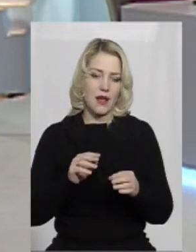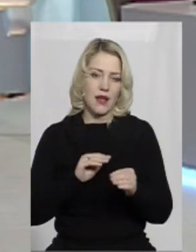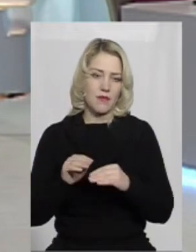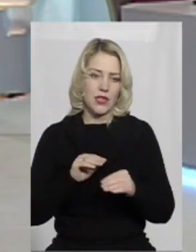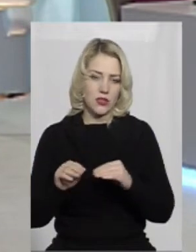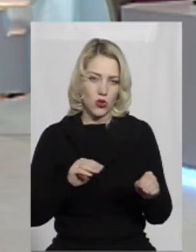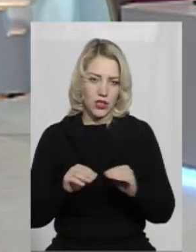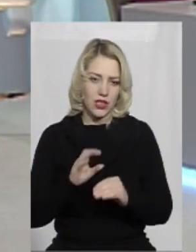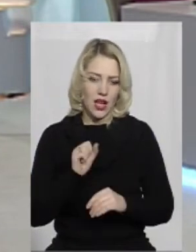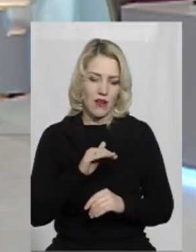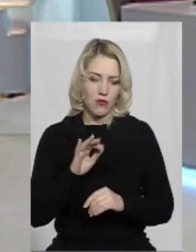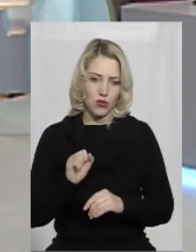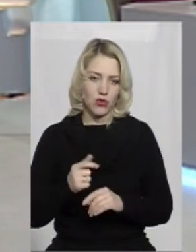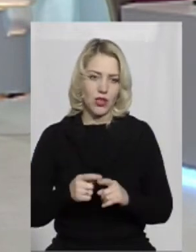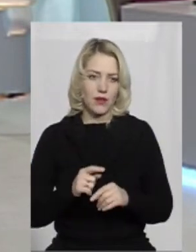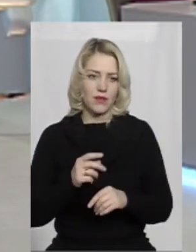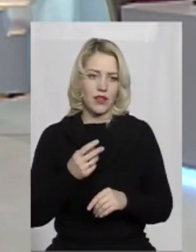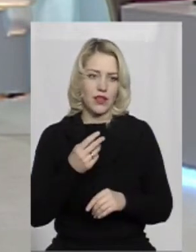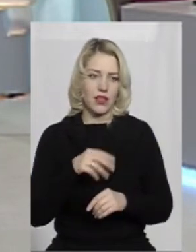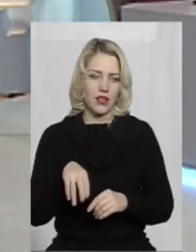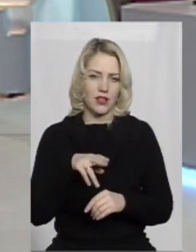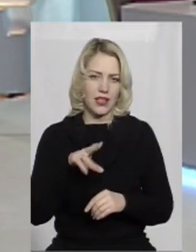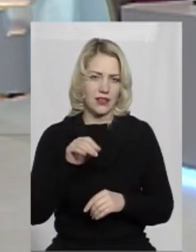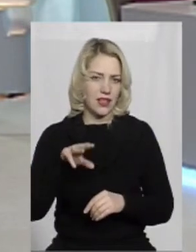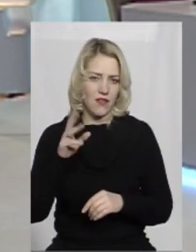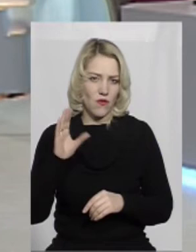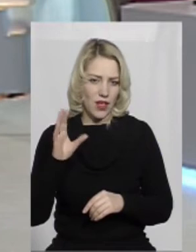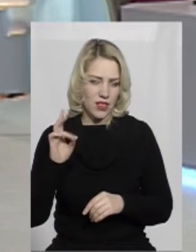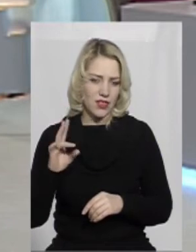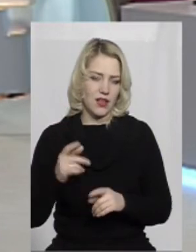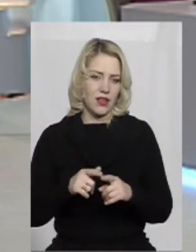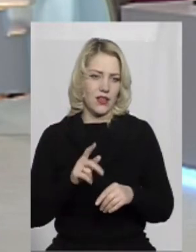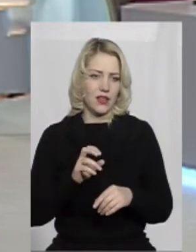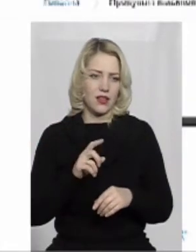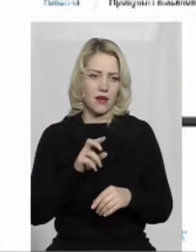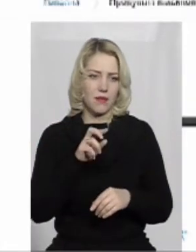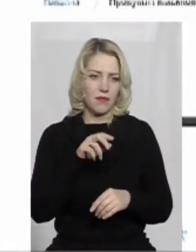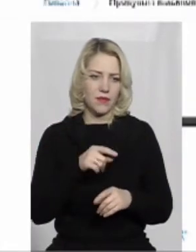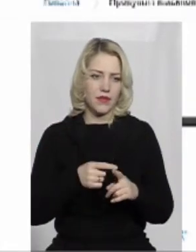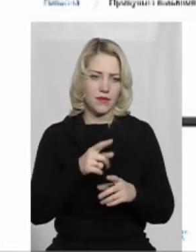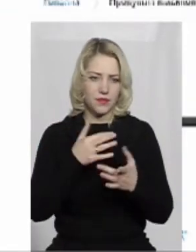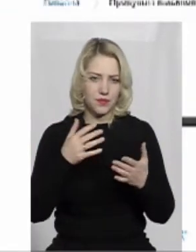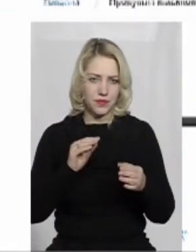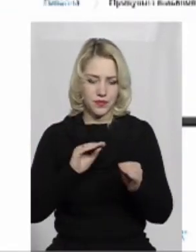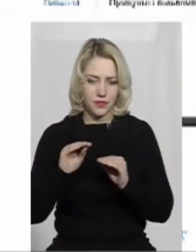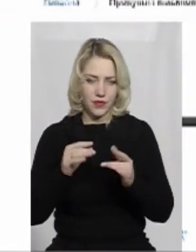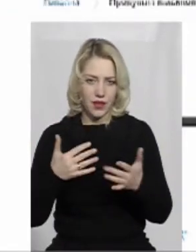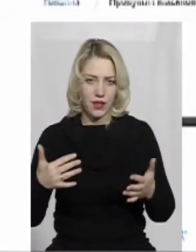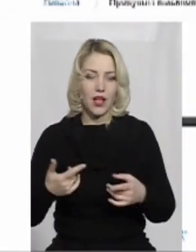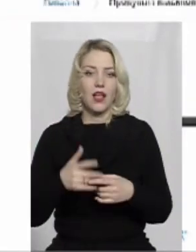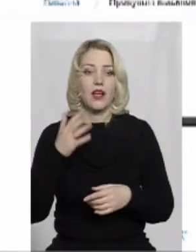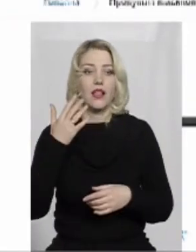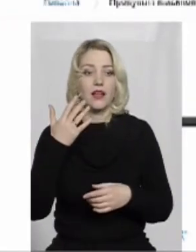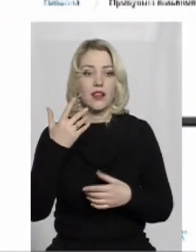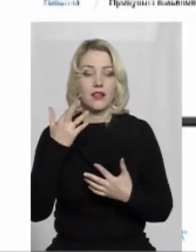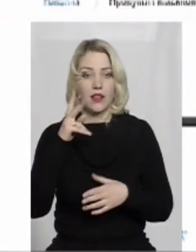АПУ, замкок Д3УМ, балошний трамач БД3УСК. Пізніше, що ж, як ми